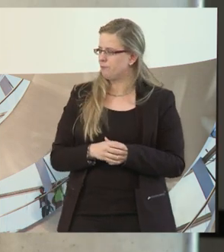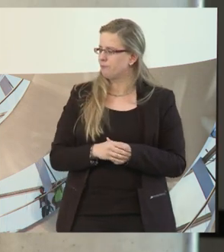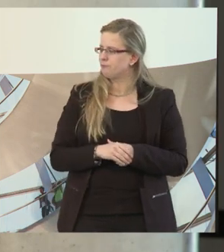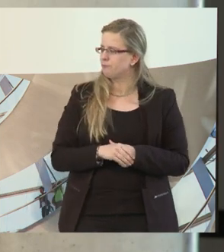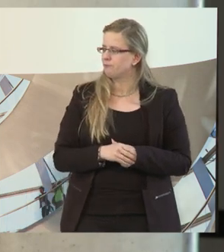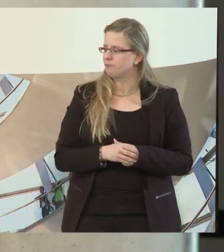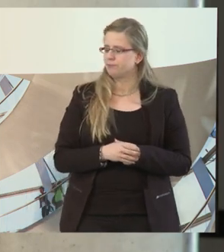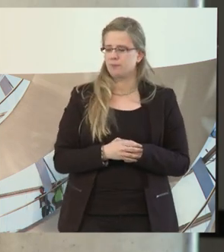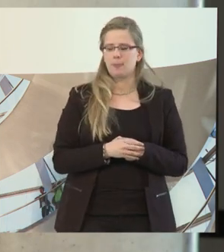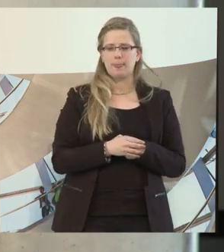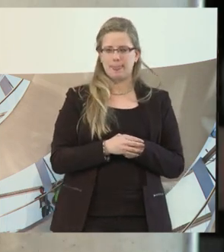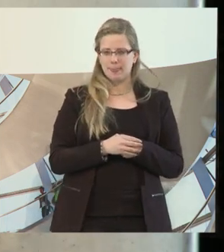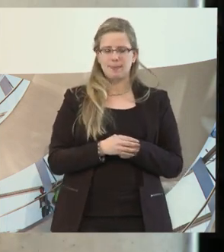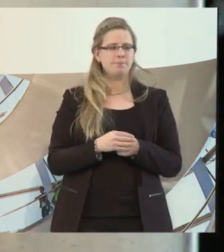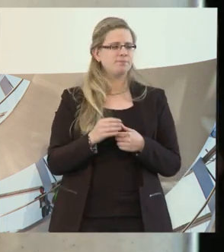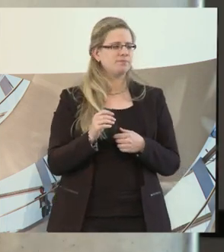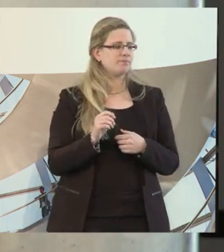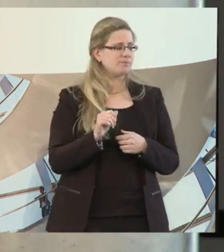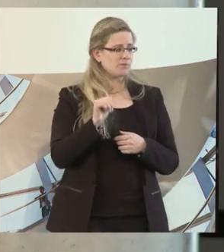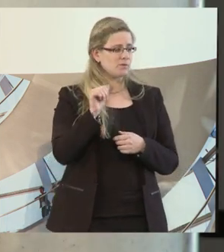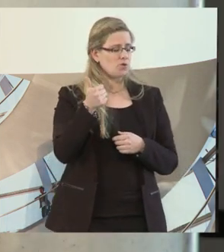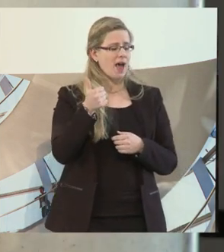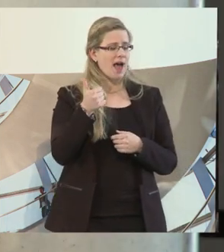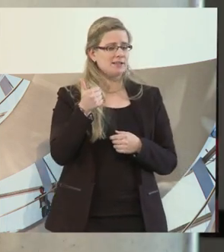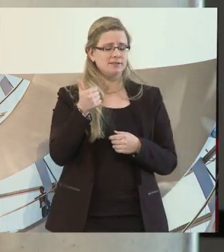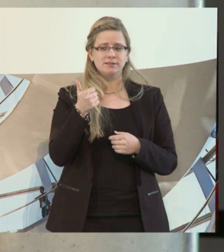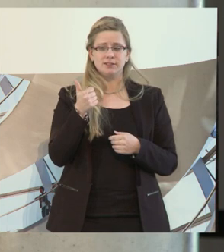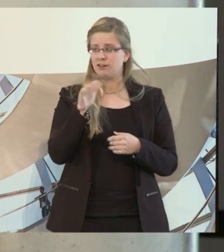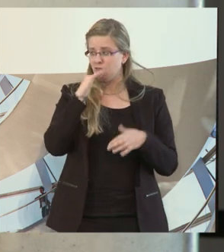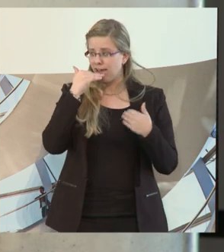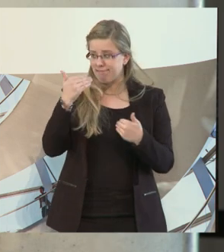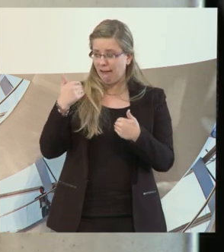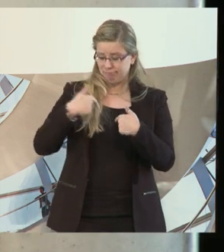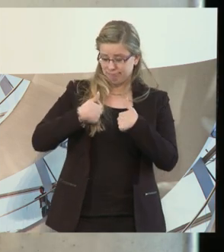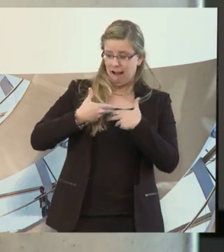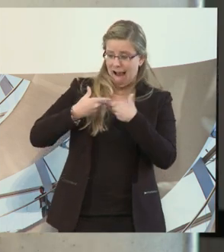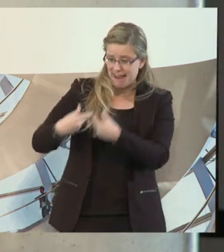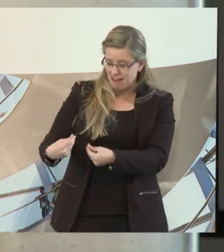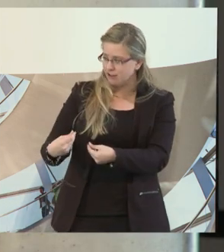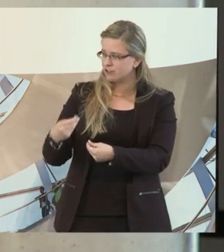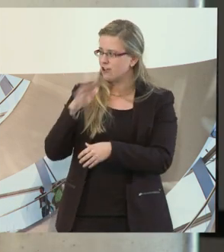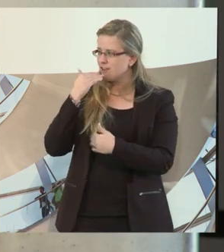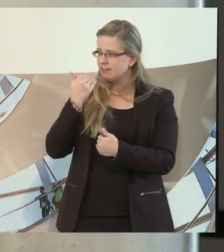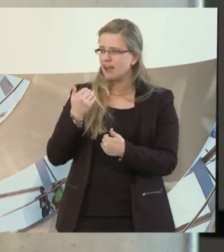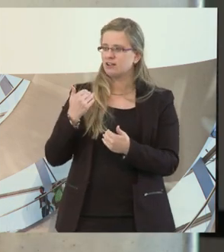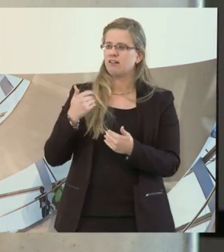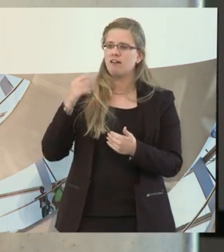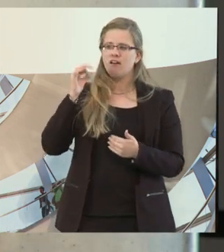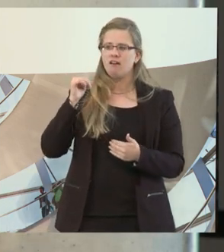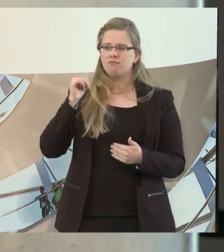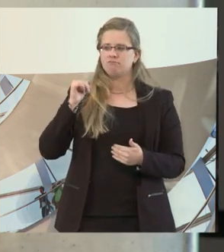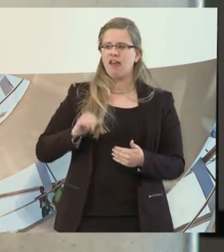Ja, ich möchte auf alle Fälle erst mal damit anfangen, mich für die Einladung zu bedanken bei Uwe, bei Herrn Kauder.